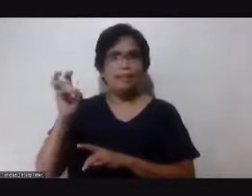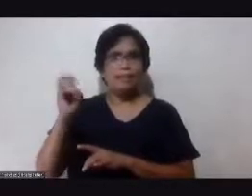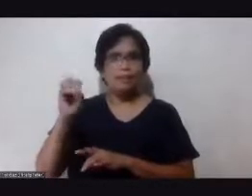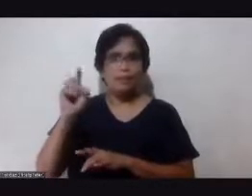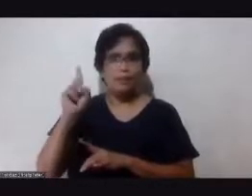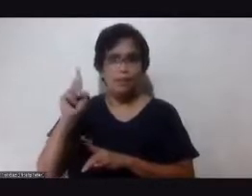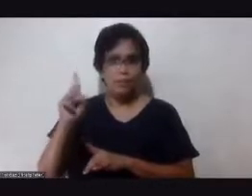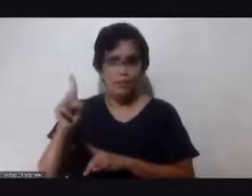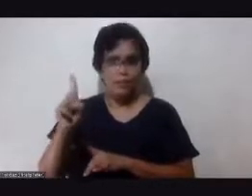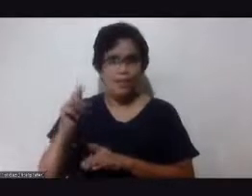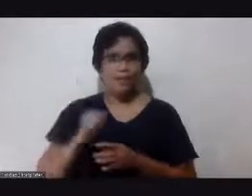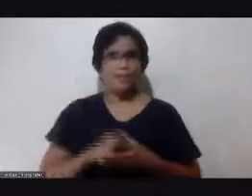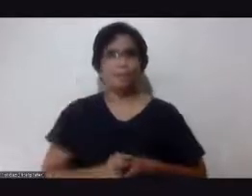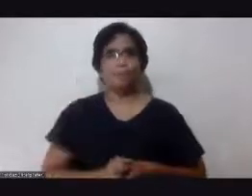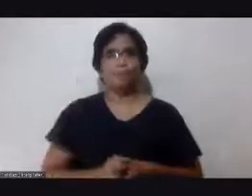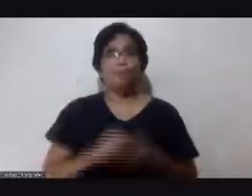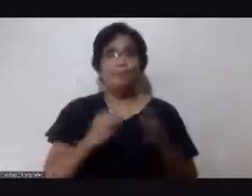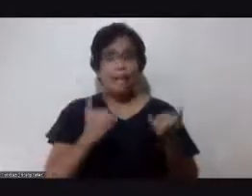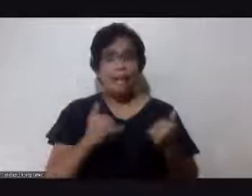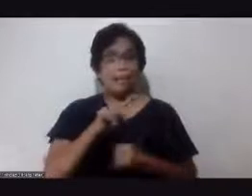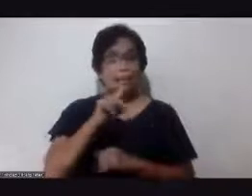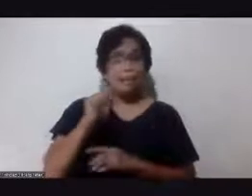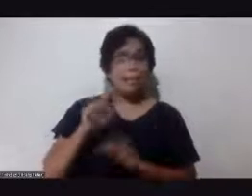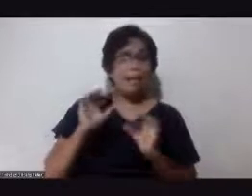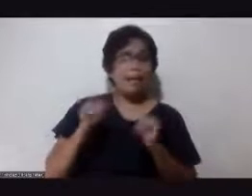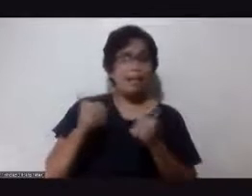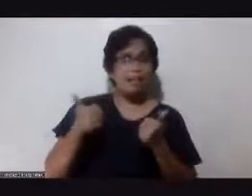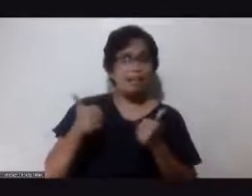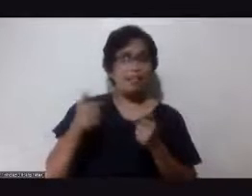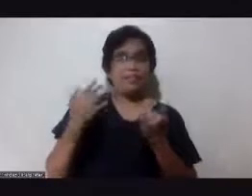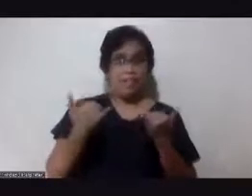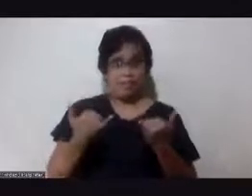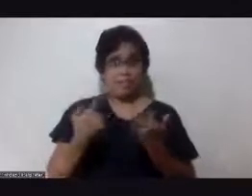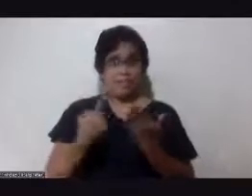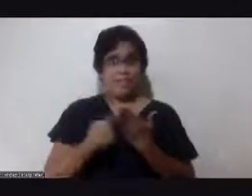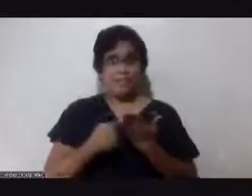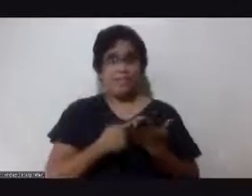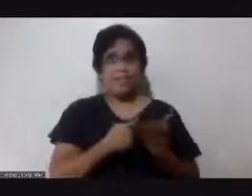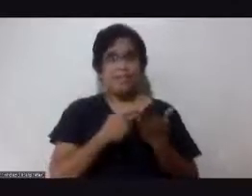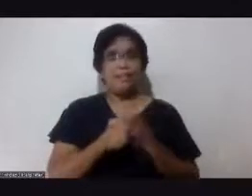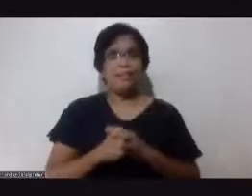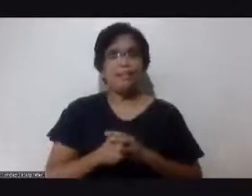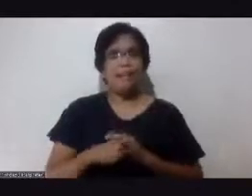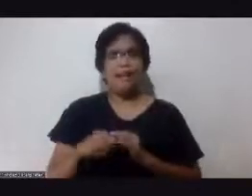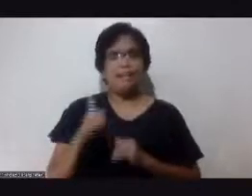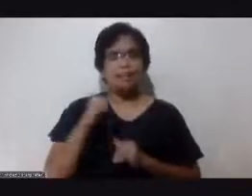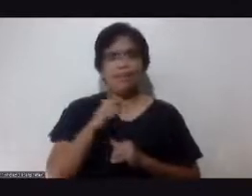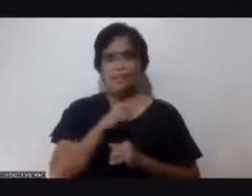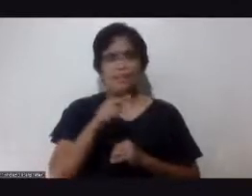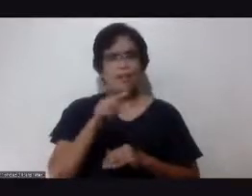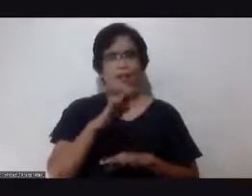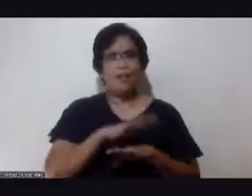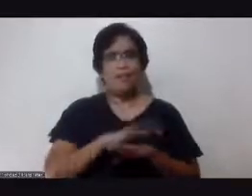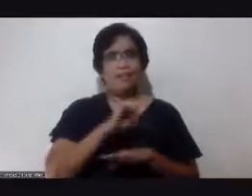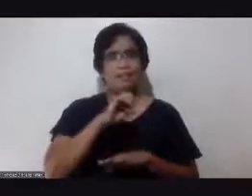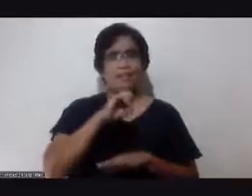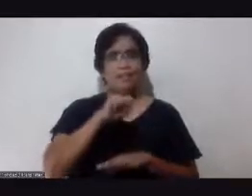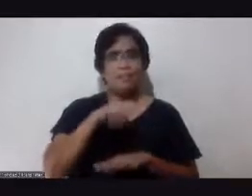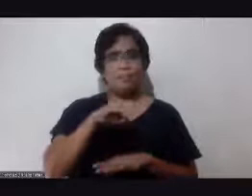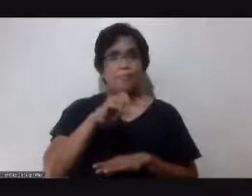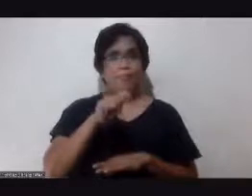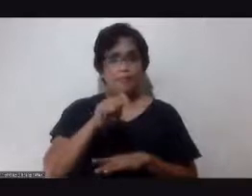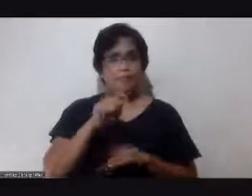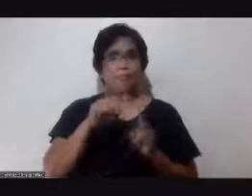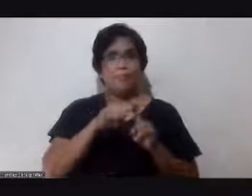89601 Okay Brother Benson paano nga yan tukuyin na natin sila okay ayaw natin silang i-on the spot pero tukuyin na natin yung mga